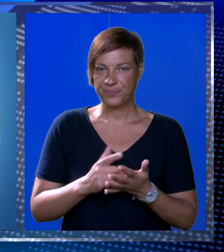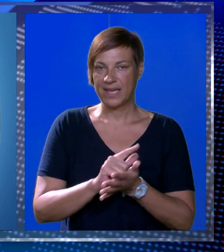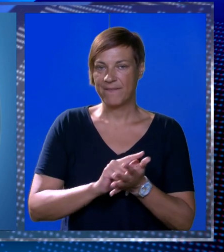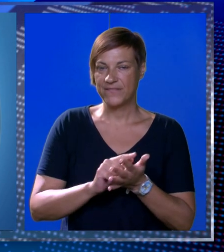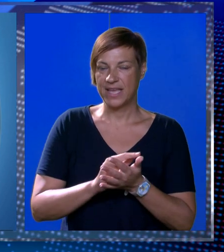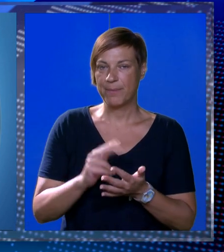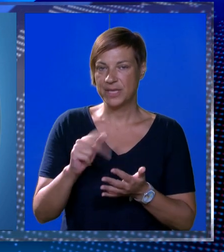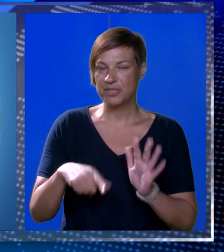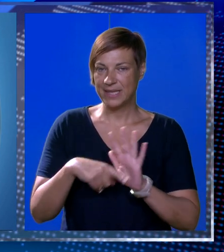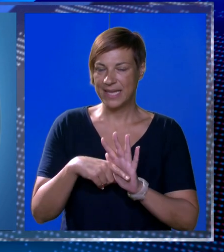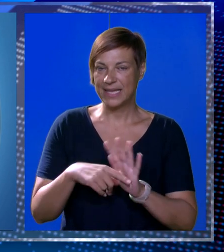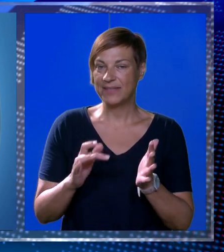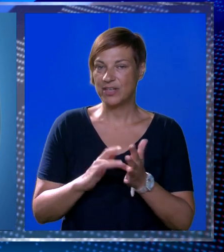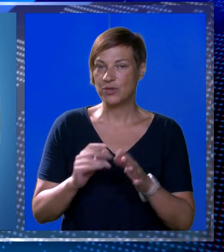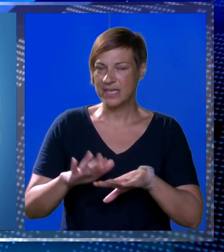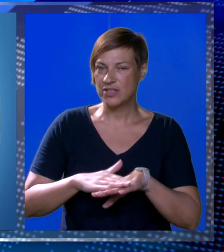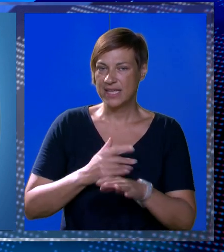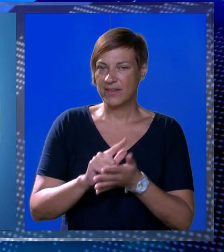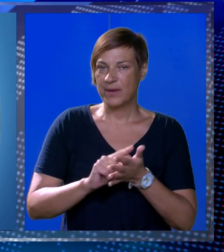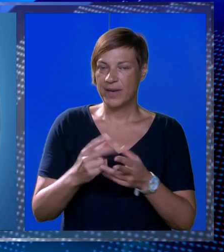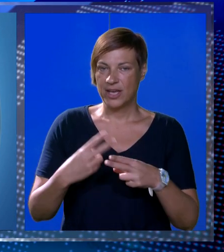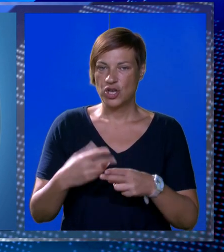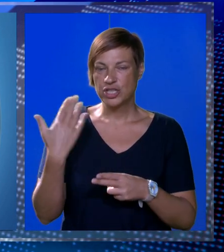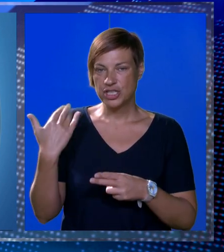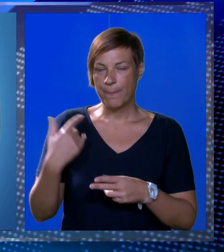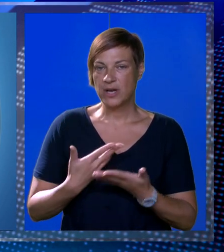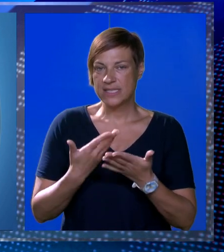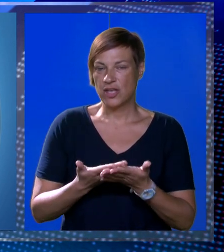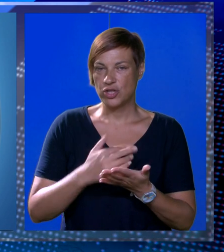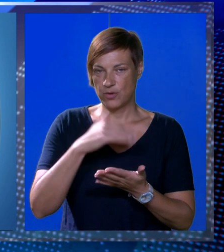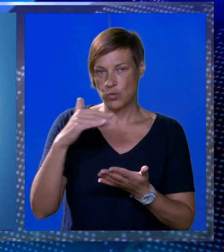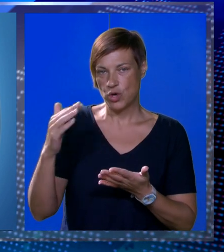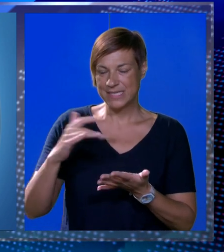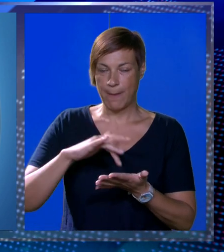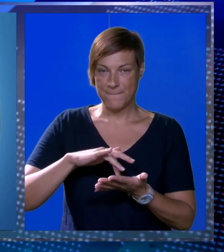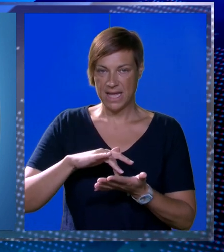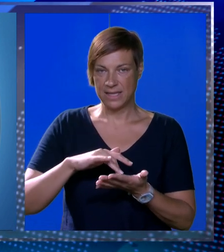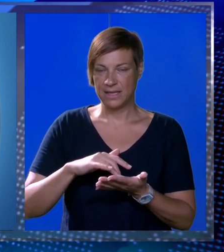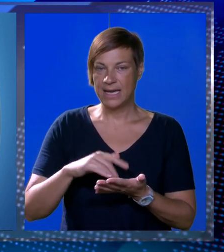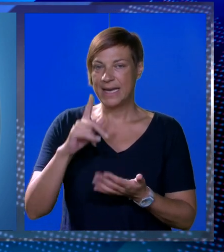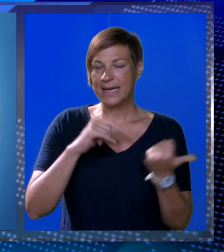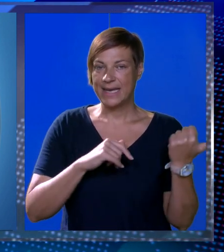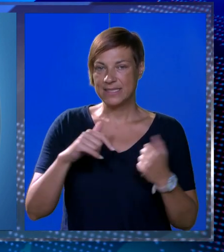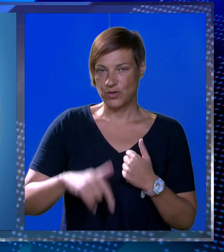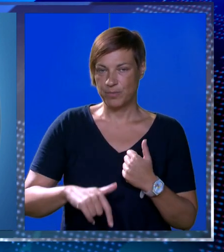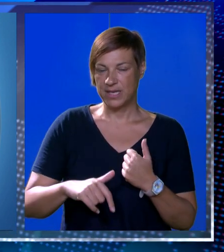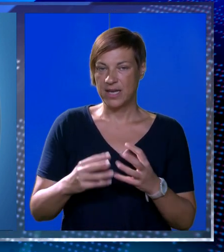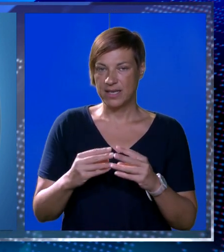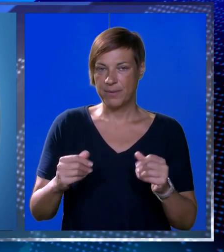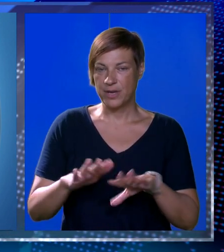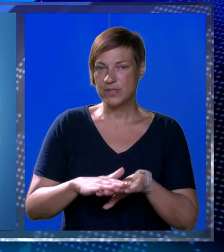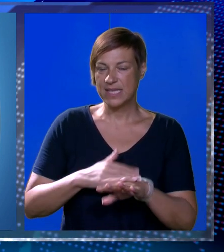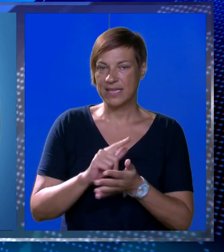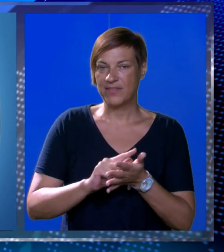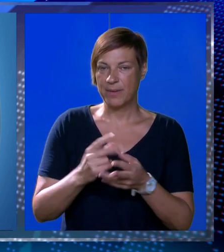vrijeme će i dalje imati nepovoljen utjecara meteoropata i kronične bolesnike osobito u gorskim predijelima na istoku i kranjim jugu